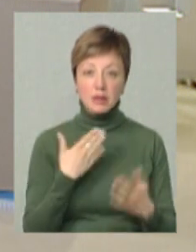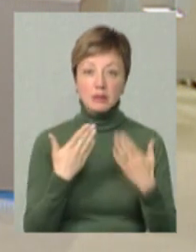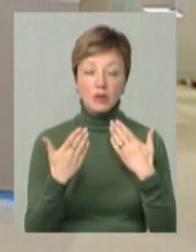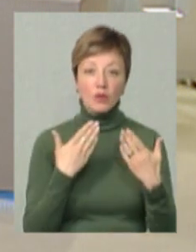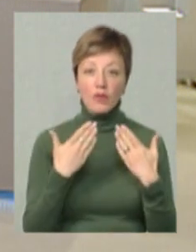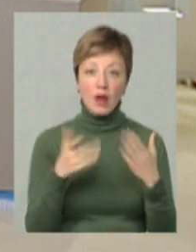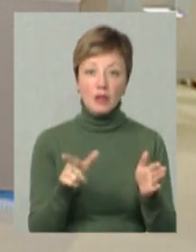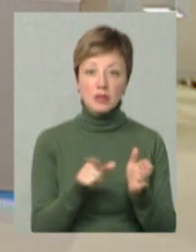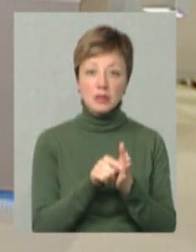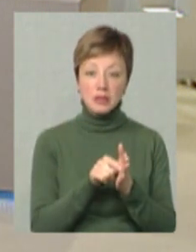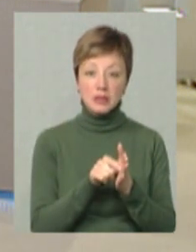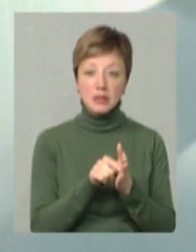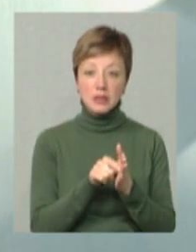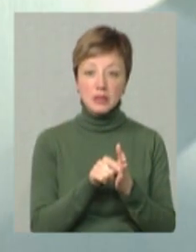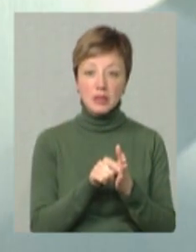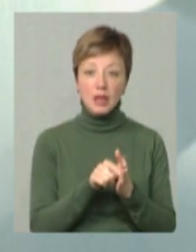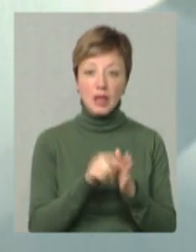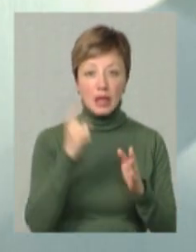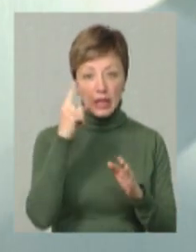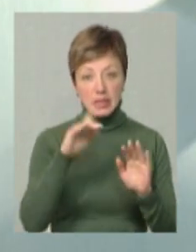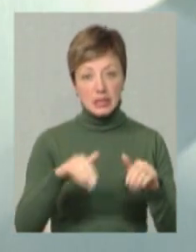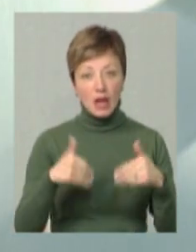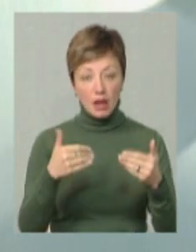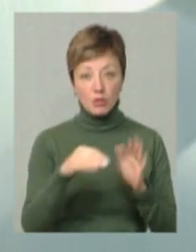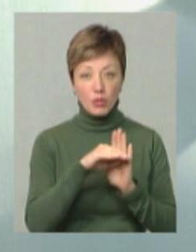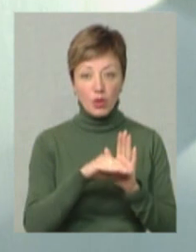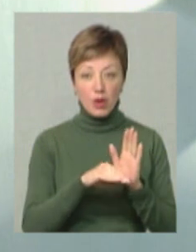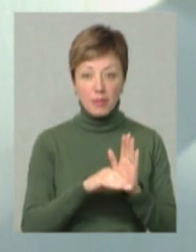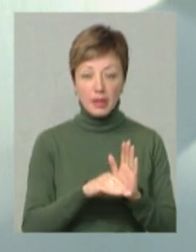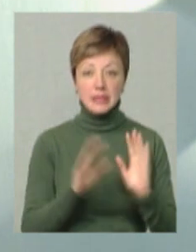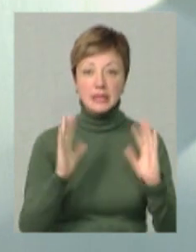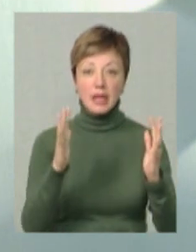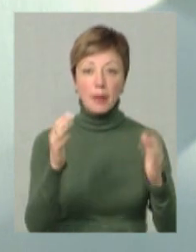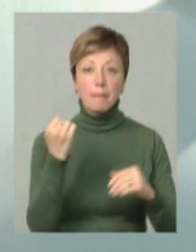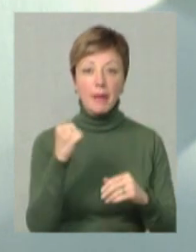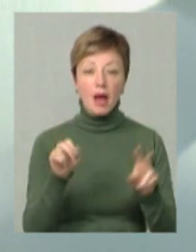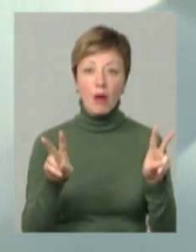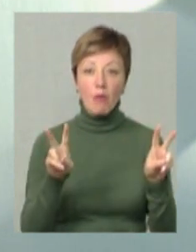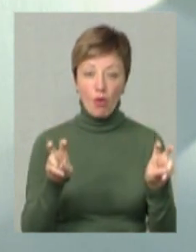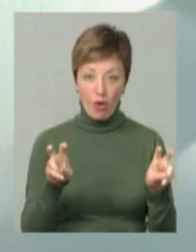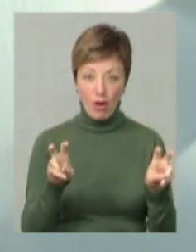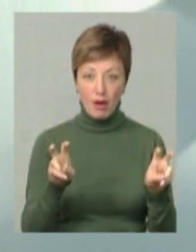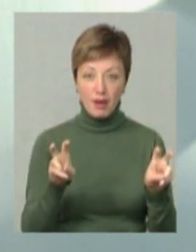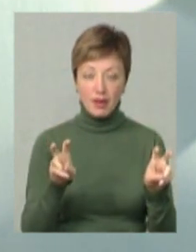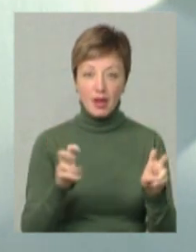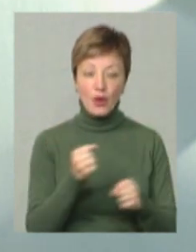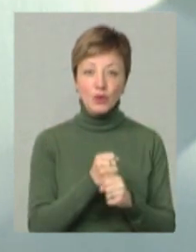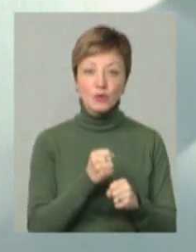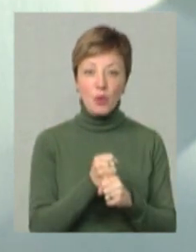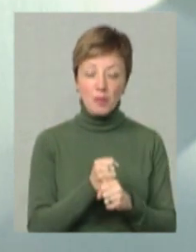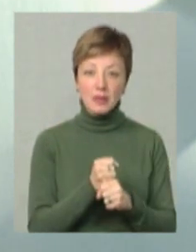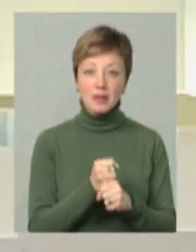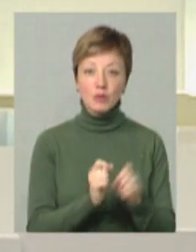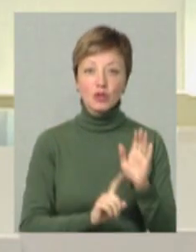із ініціатором такої програми «Седи перемоги», яка розроблена